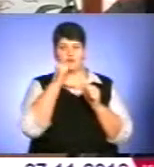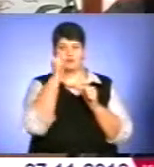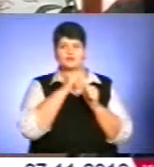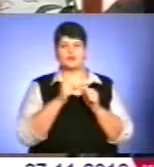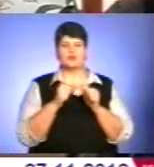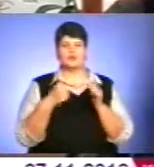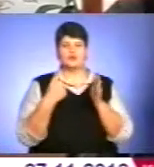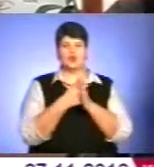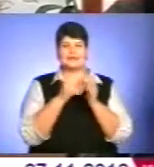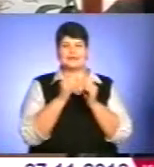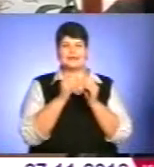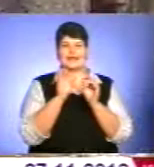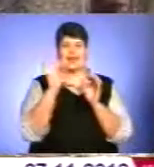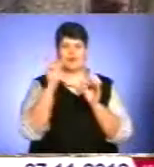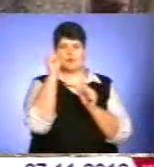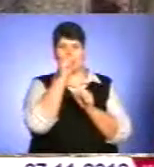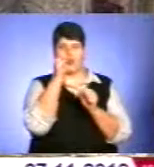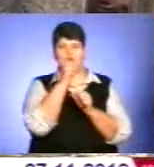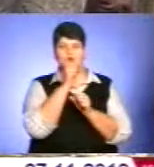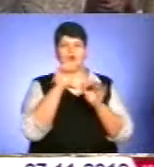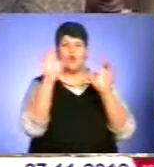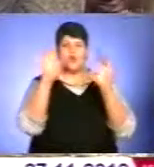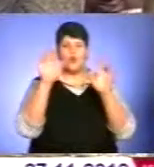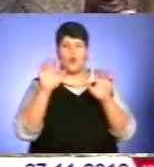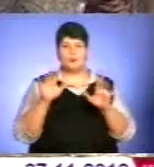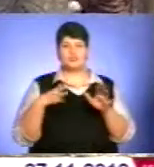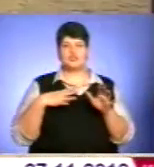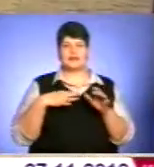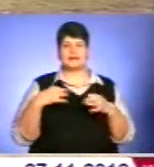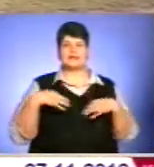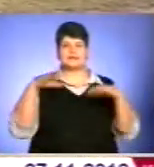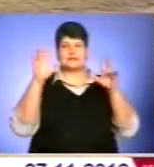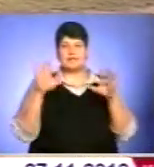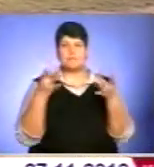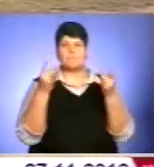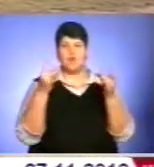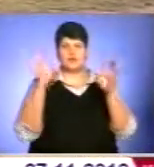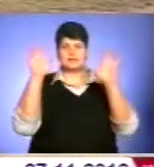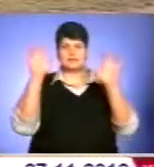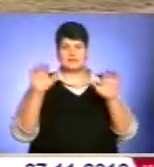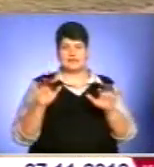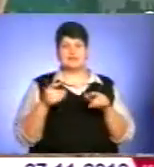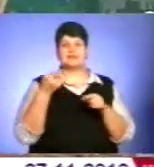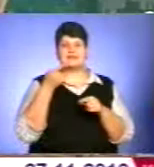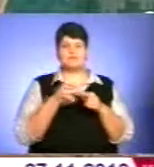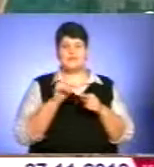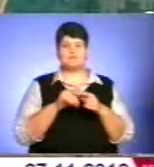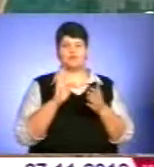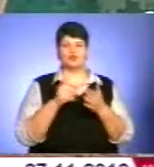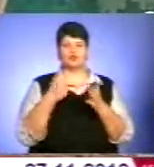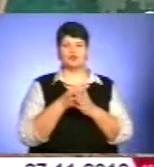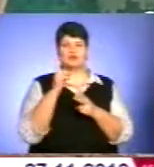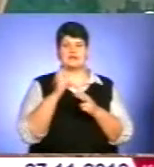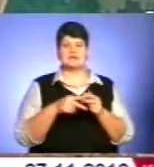окремі дні навіть до 10 градусів морозу. Опади у цей період очікують у вигляді снігу та мокрого снігу. Така погода буде до кінця першої